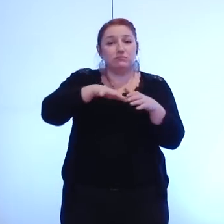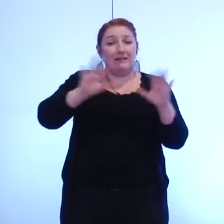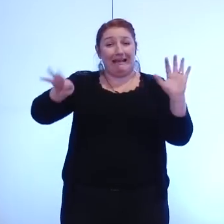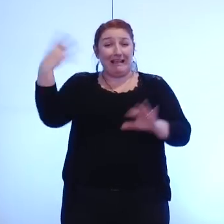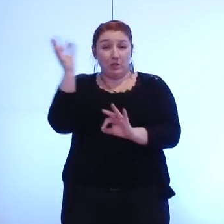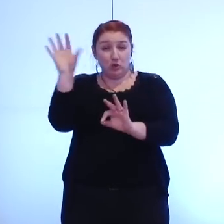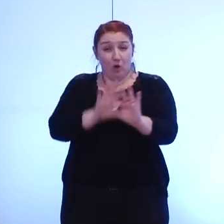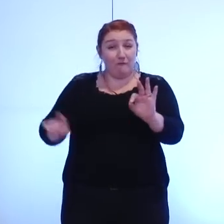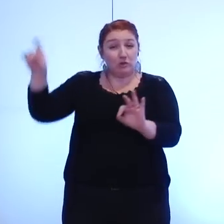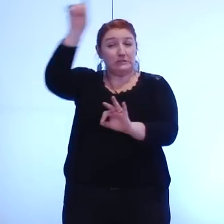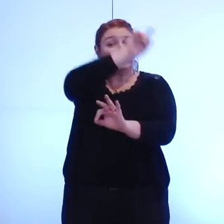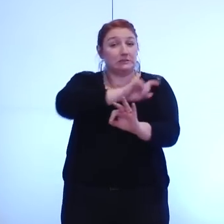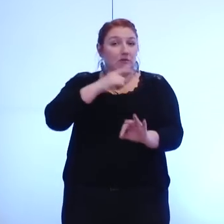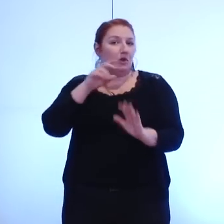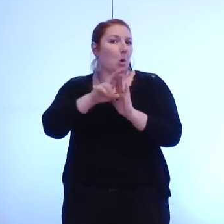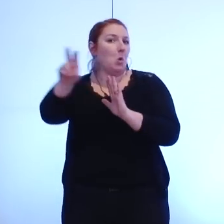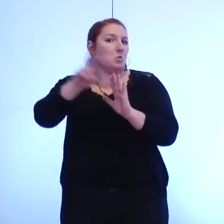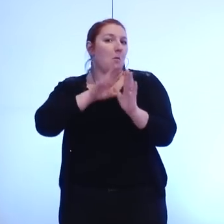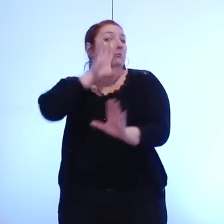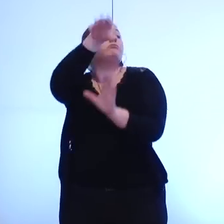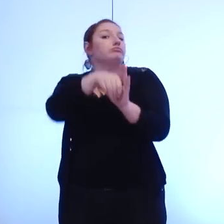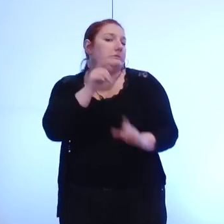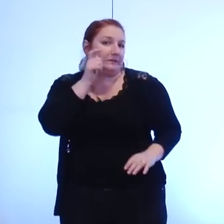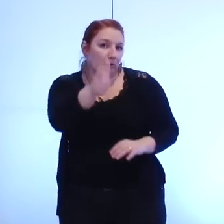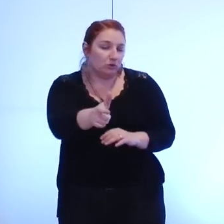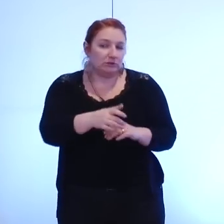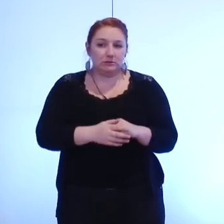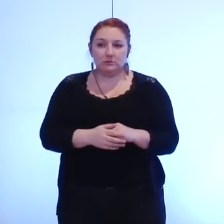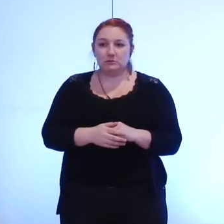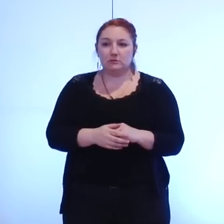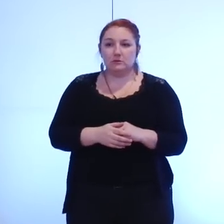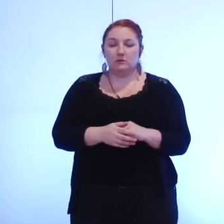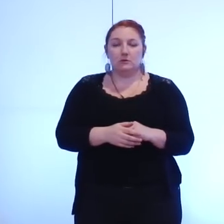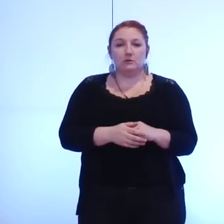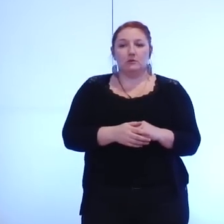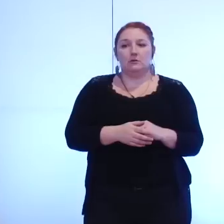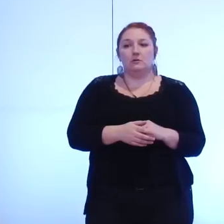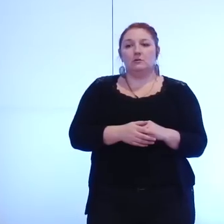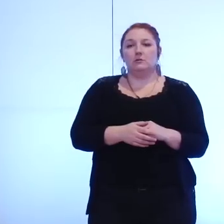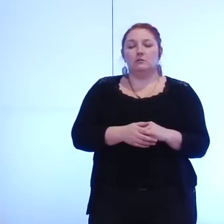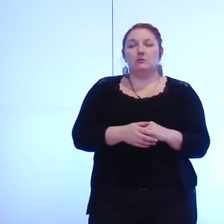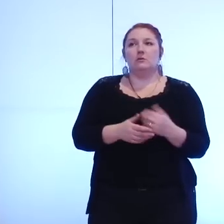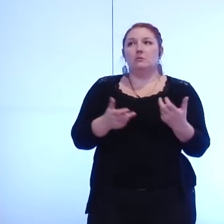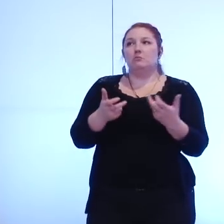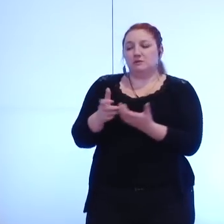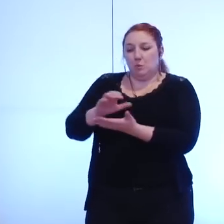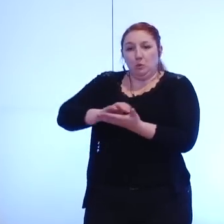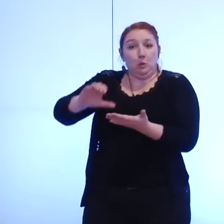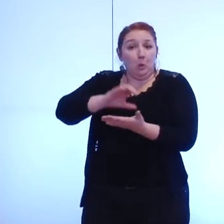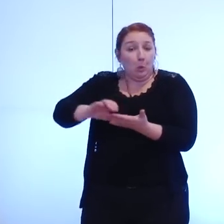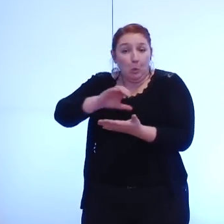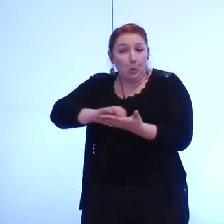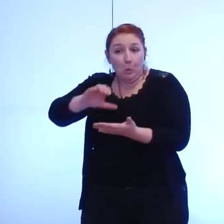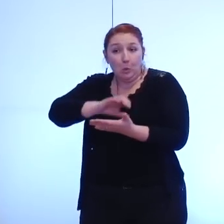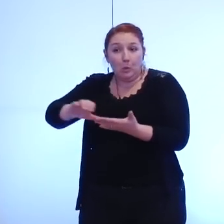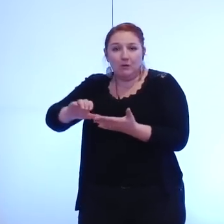soit dans ses métropoles parmi les grandes communautés urbaines seul Toulon de par sa proximité immédiate